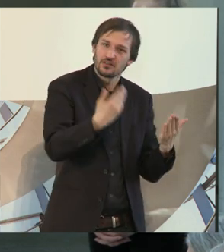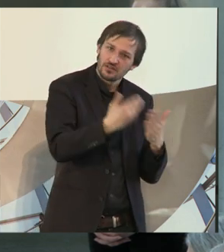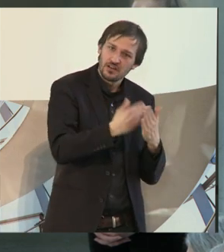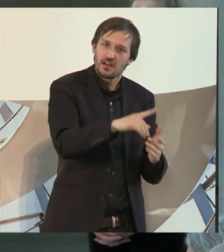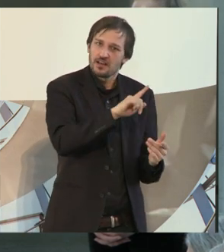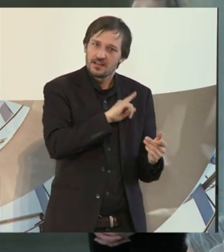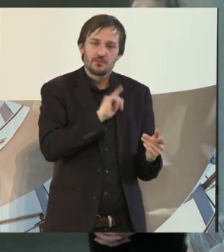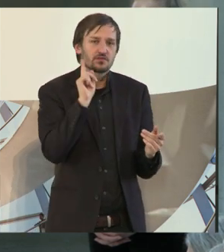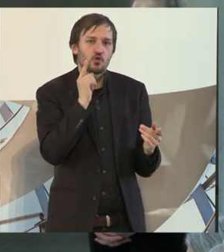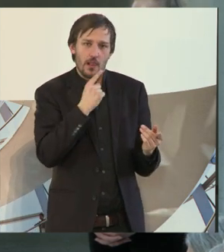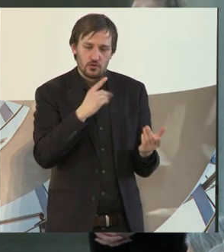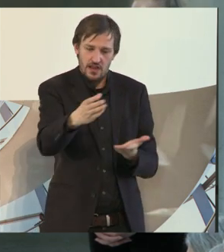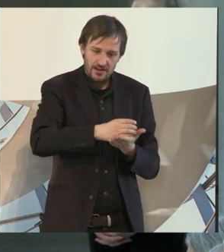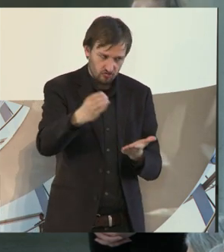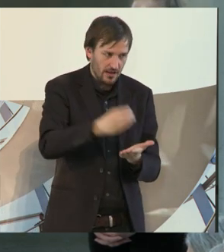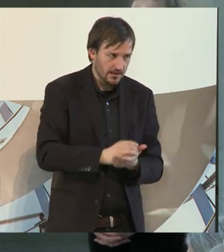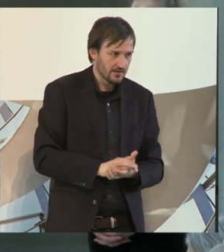selbst Gehörlose eingestellt